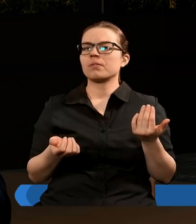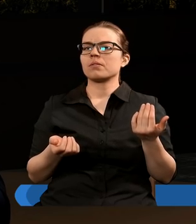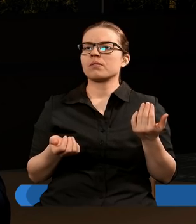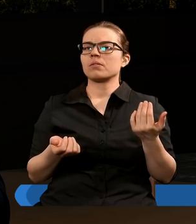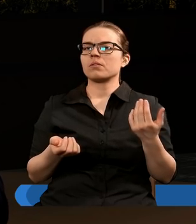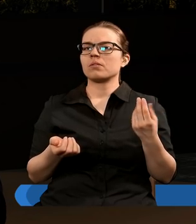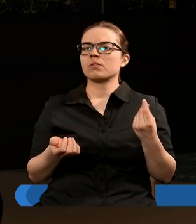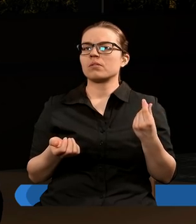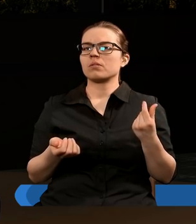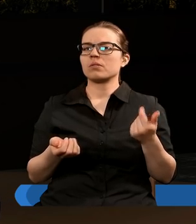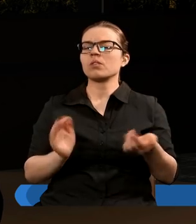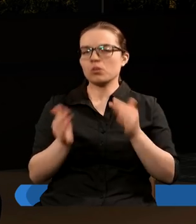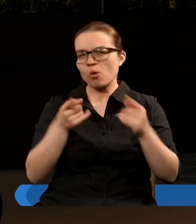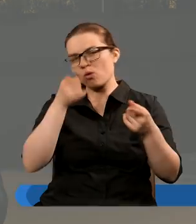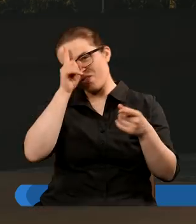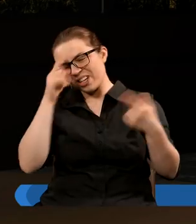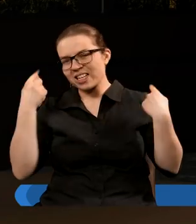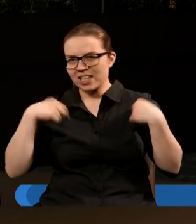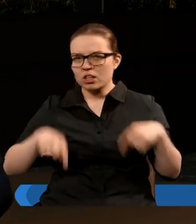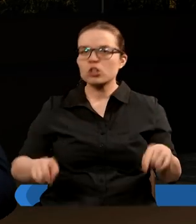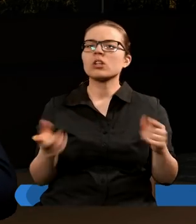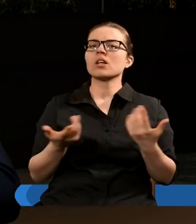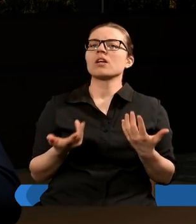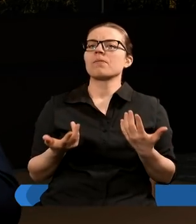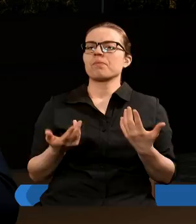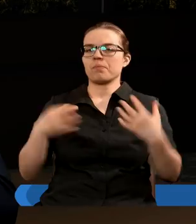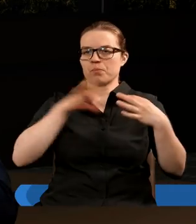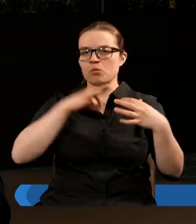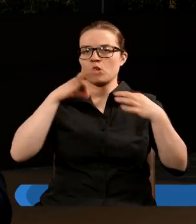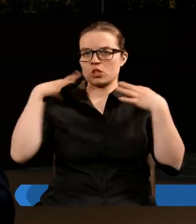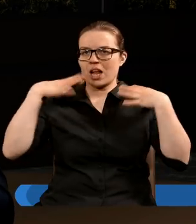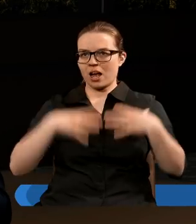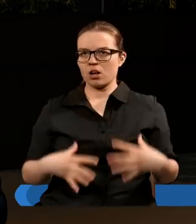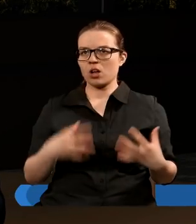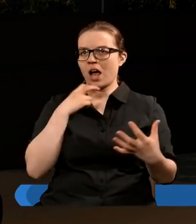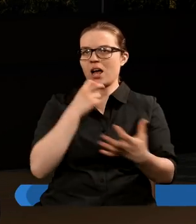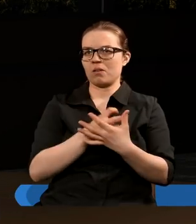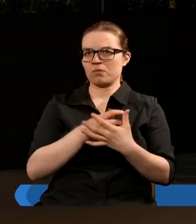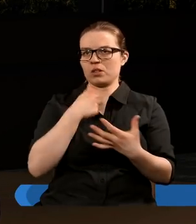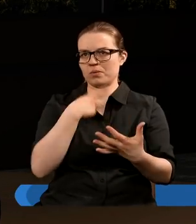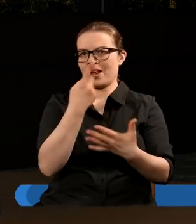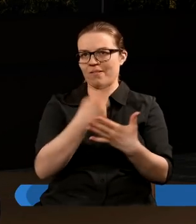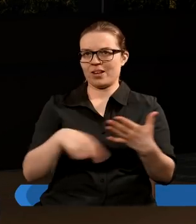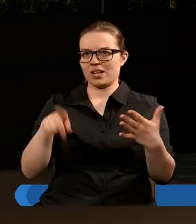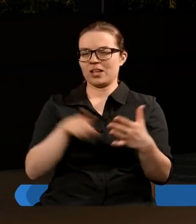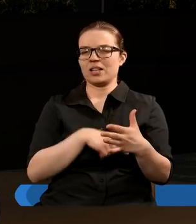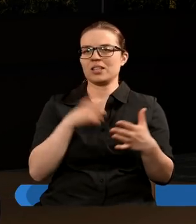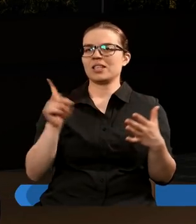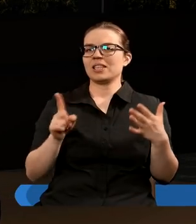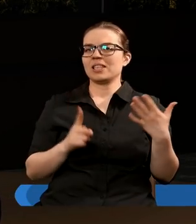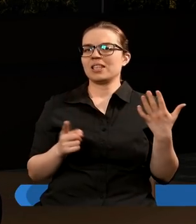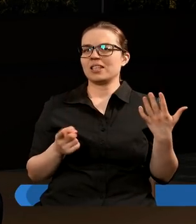fizyczny do mojego ciała, to co automatycznie już mnie wyklucza z